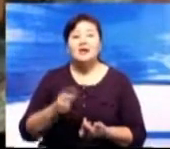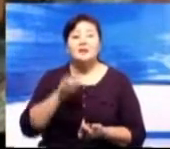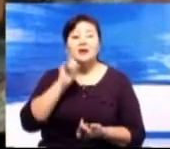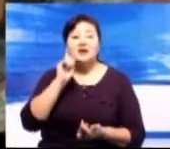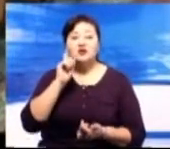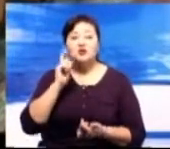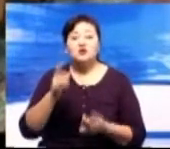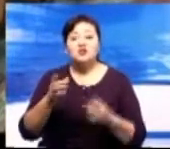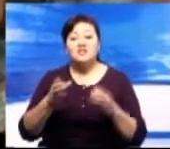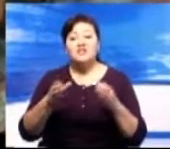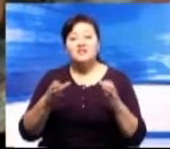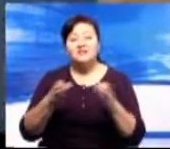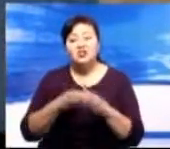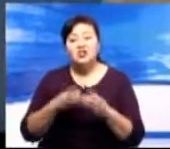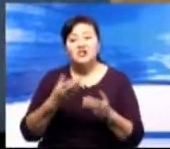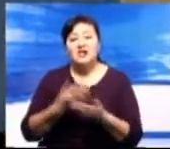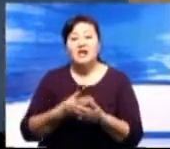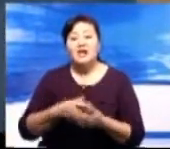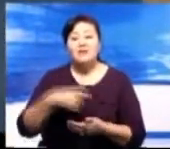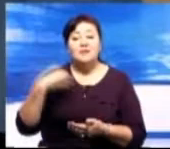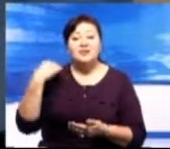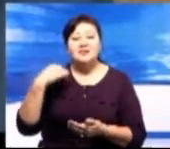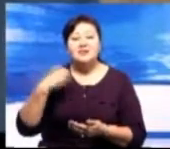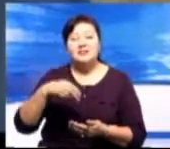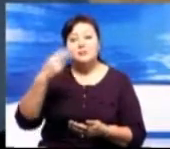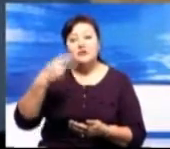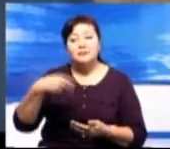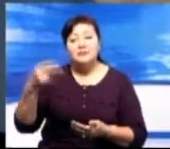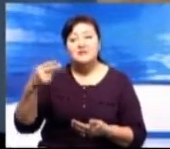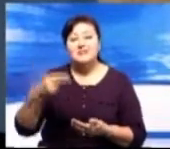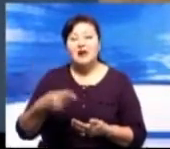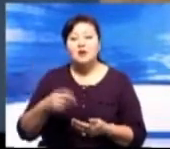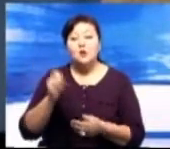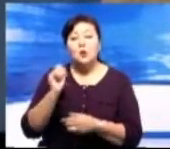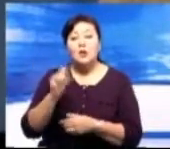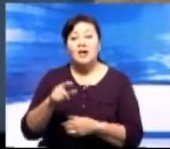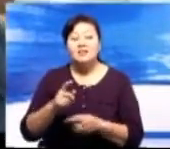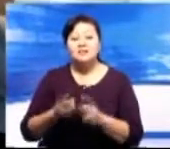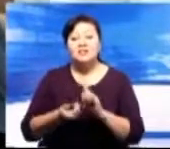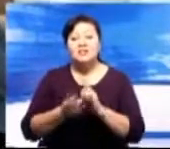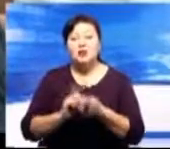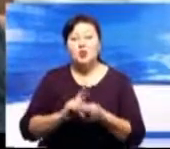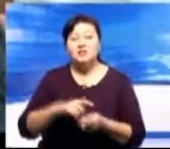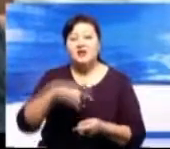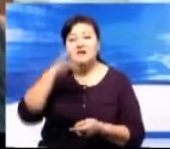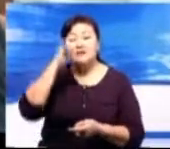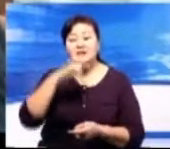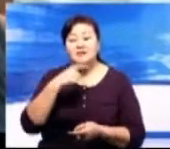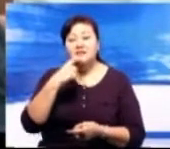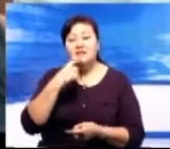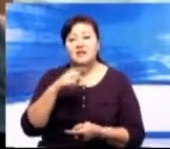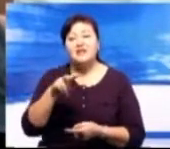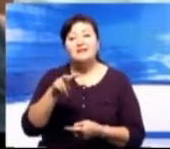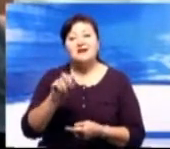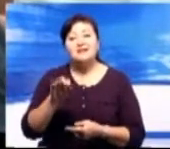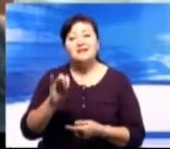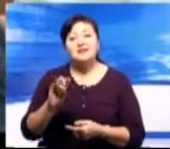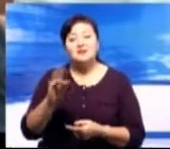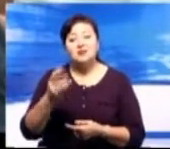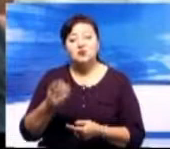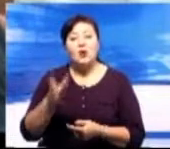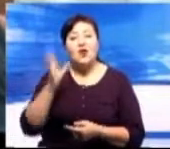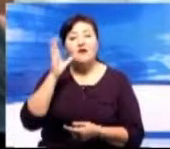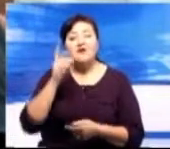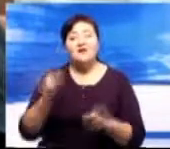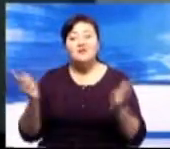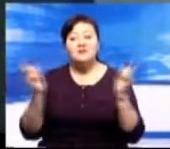города. Напомним, глава государства подписал указ о переводе алфавита казахского языка с кириллицы на латинскую графику. В ходе этой